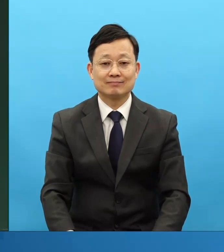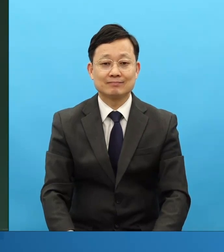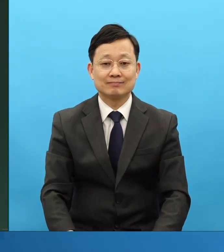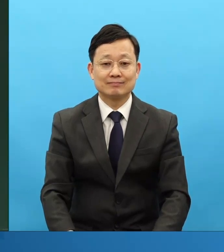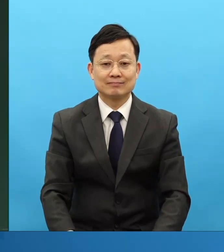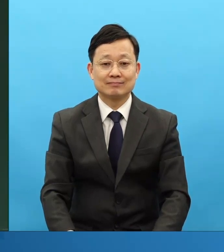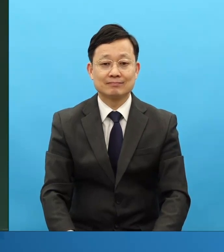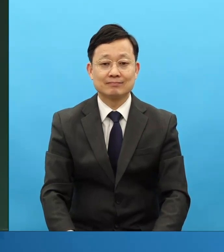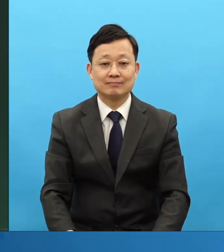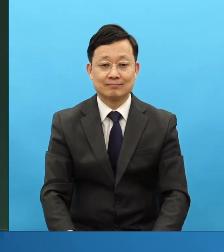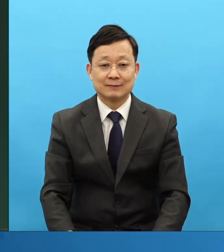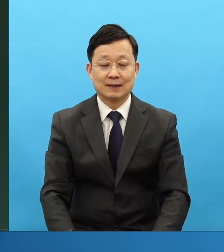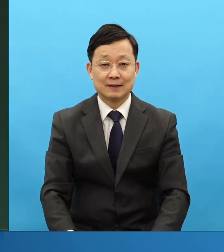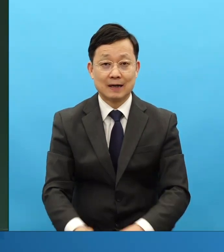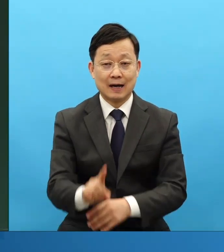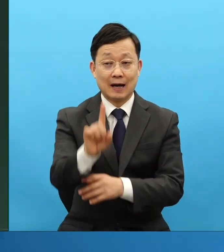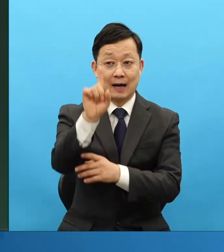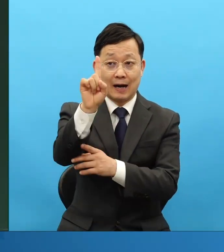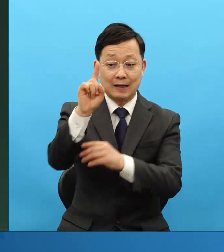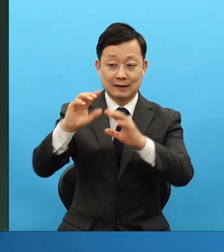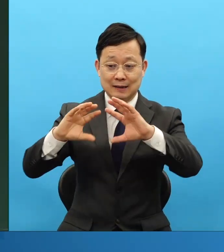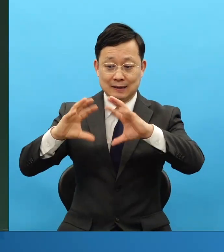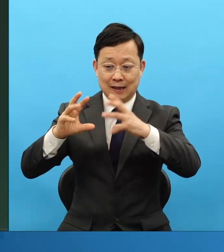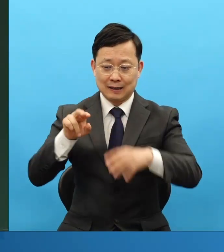한 나라를 선택하는 겁니다.